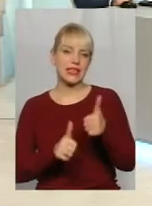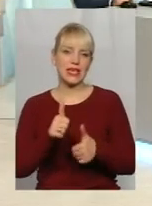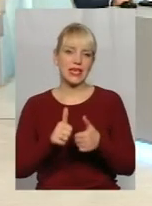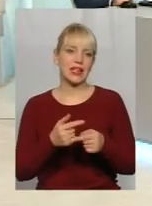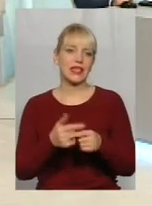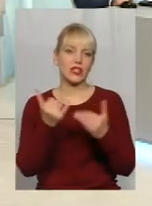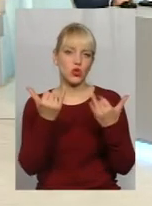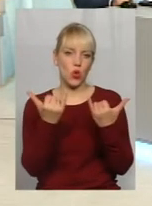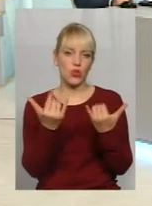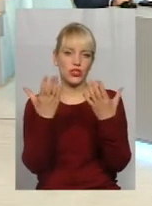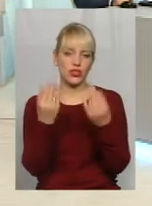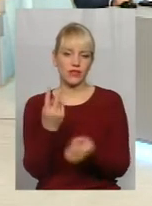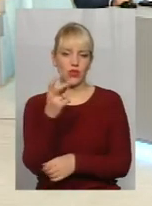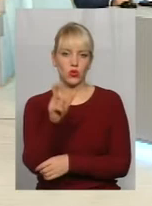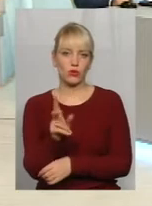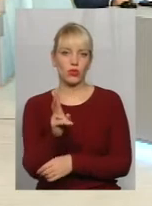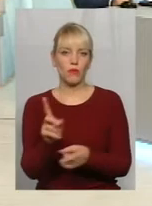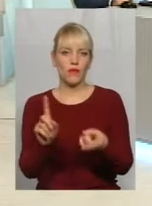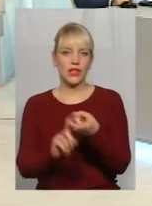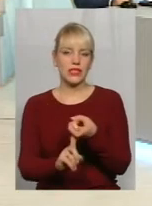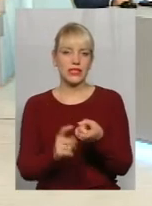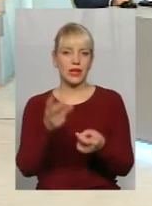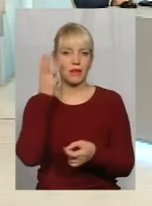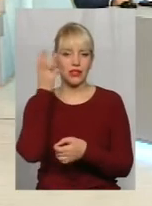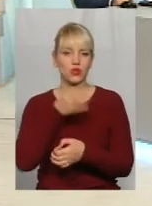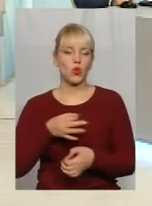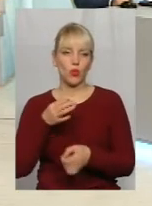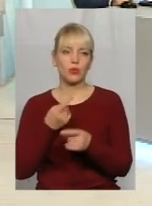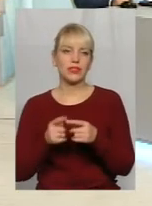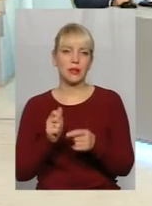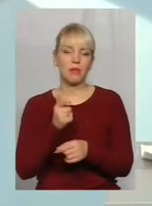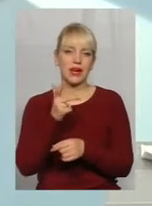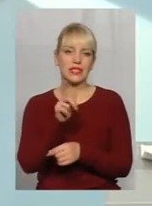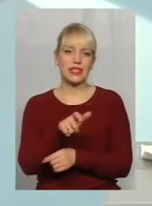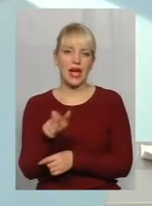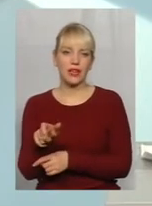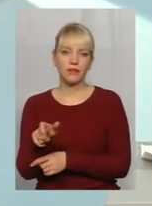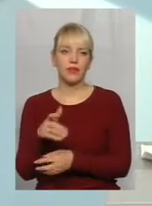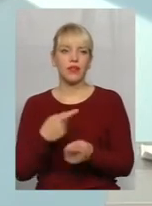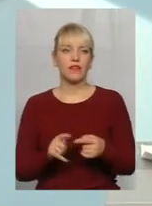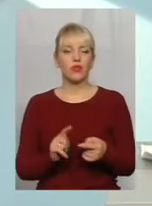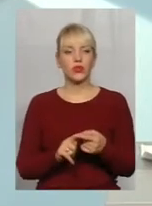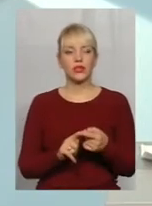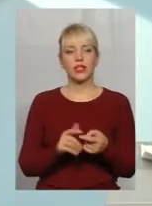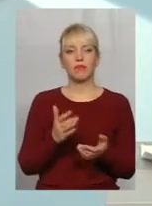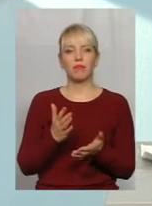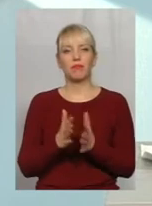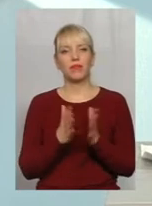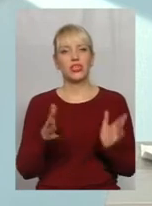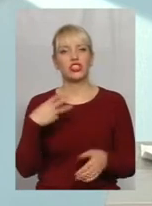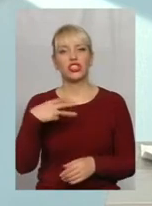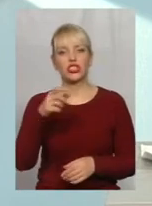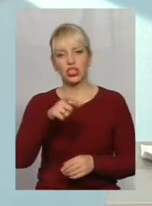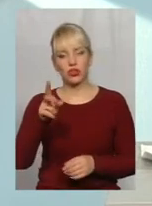особи, які життєво пов'язані з Хмельницької області, ці призери. Є більше 30 чоловік,